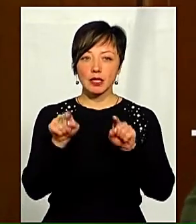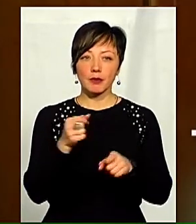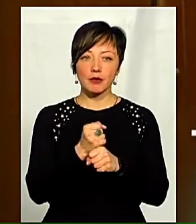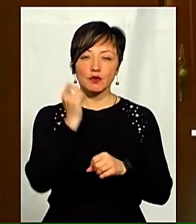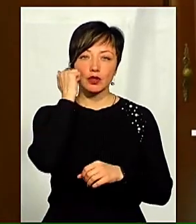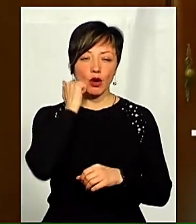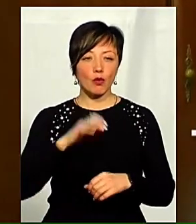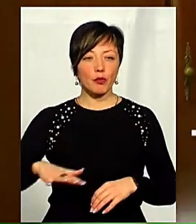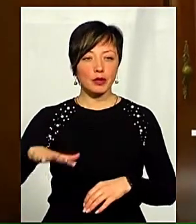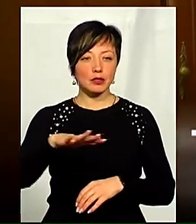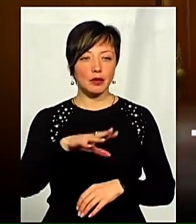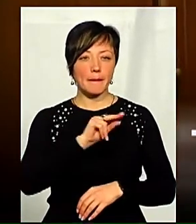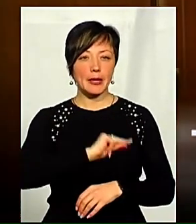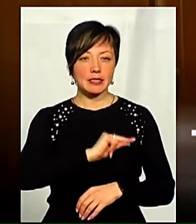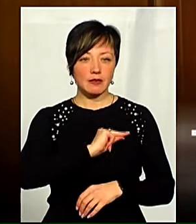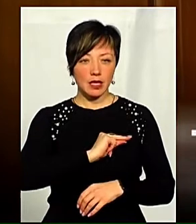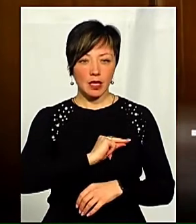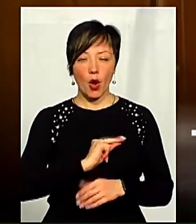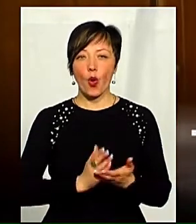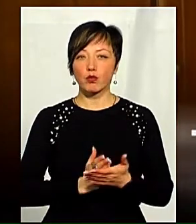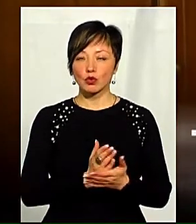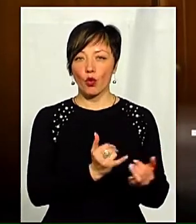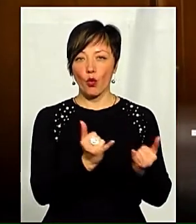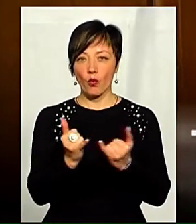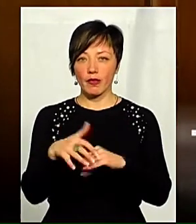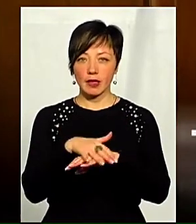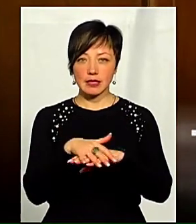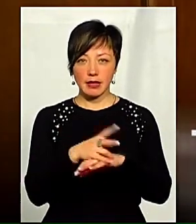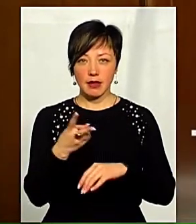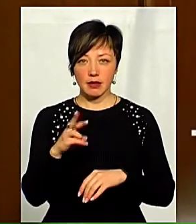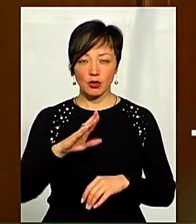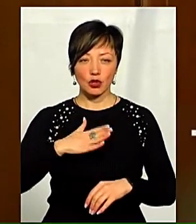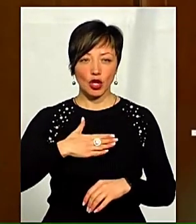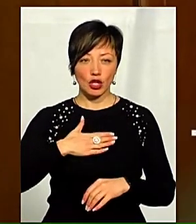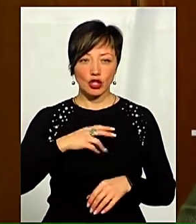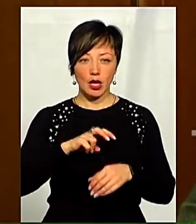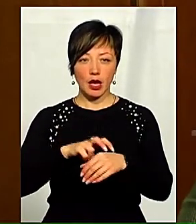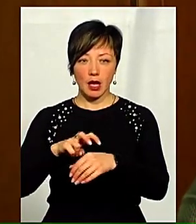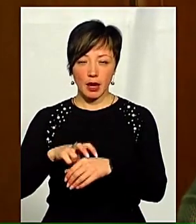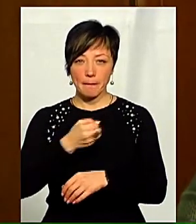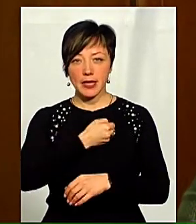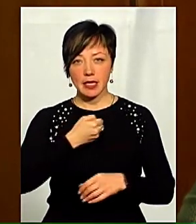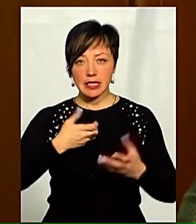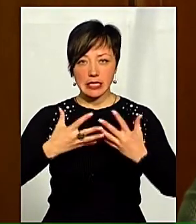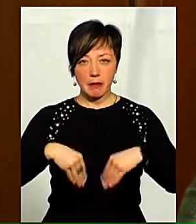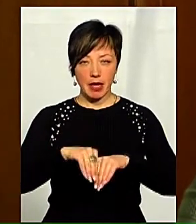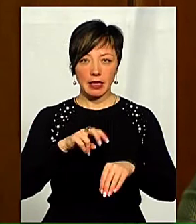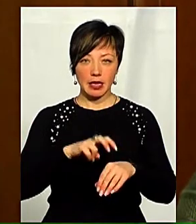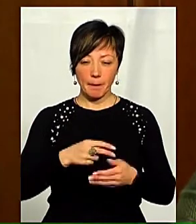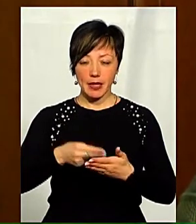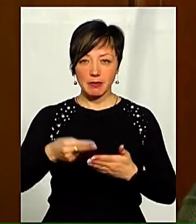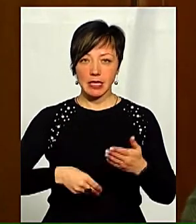старому приміщенні, медпрацівники обслуговують населення, наші лікарі, педіатри, сімейний лікар, які